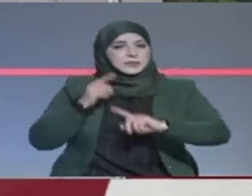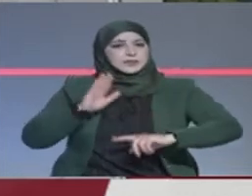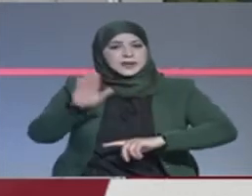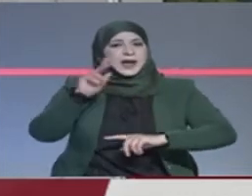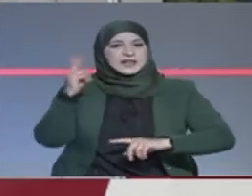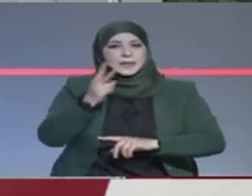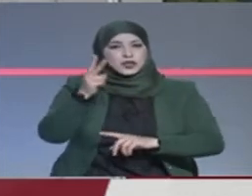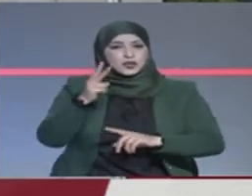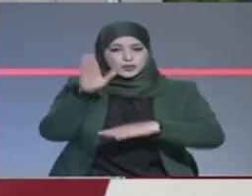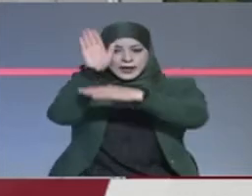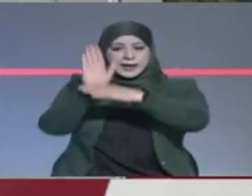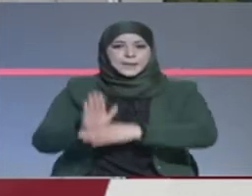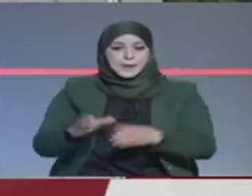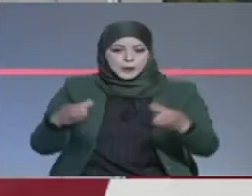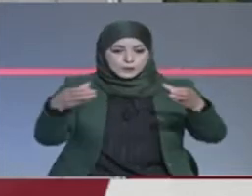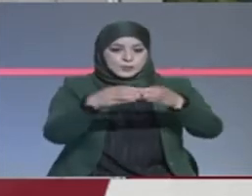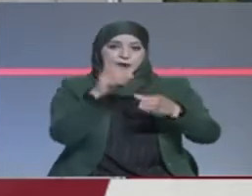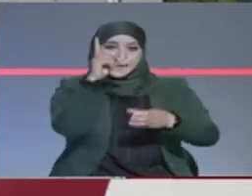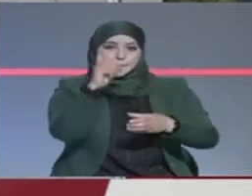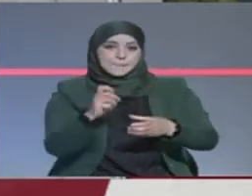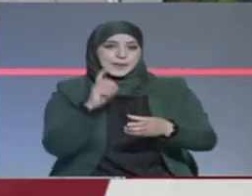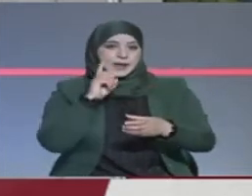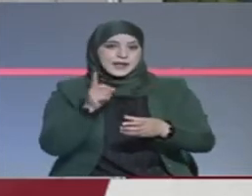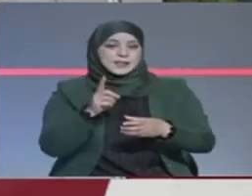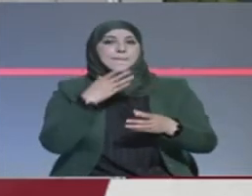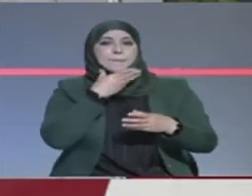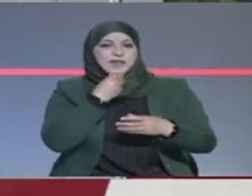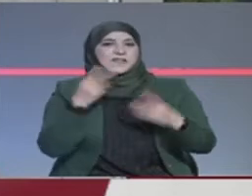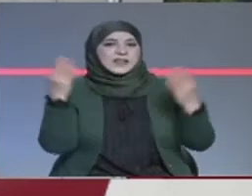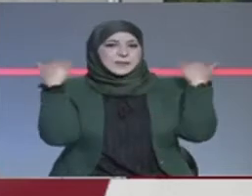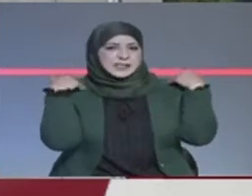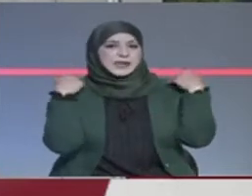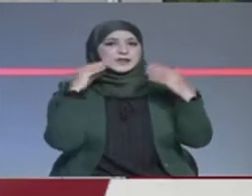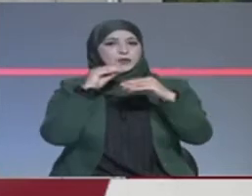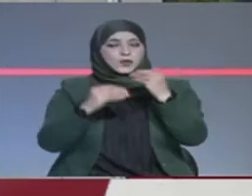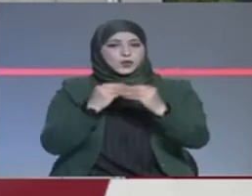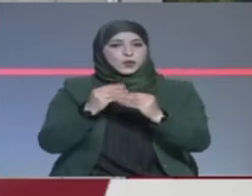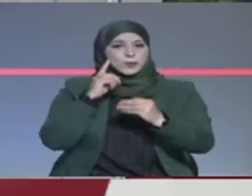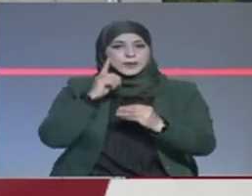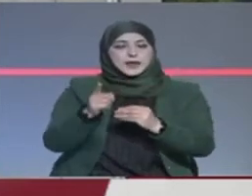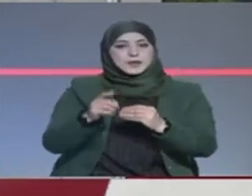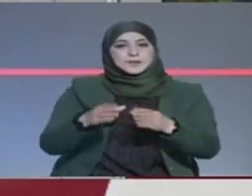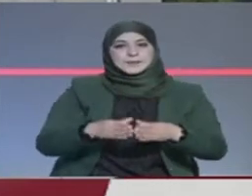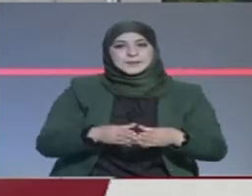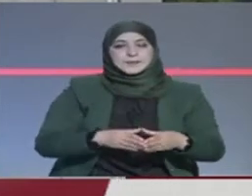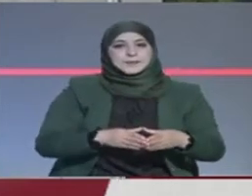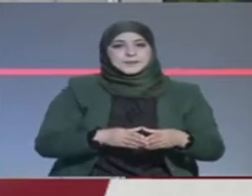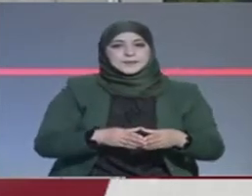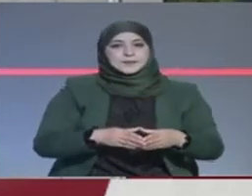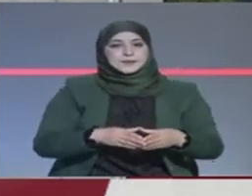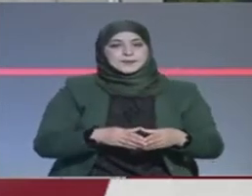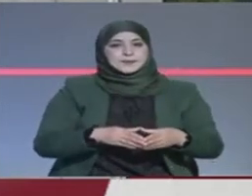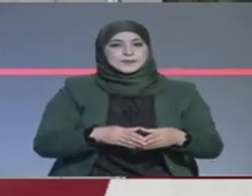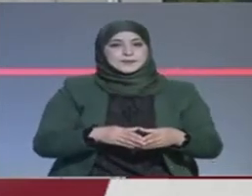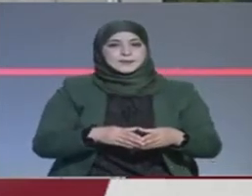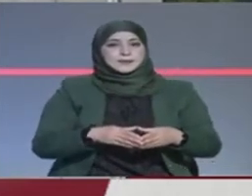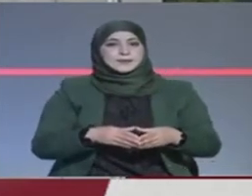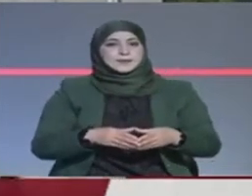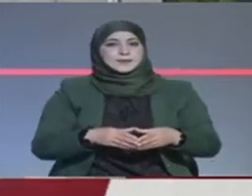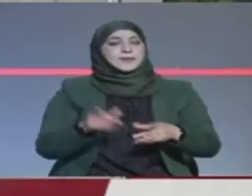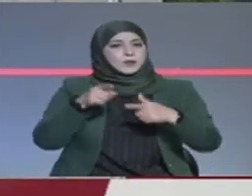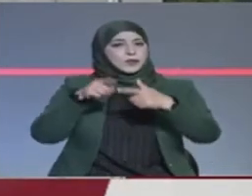الطبيعة والفونكسيونمون متاح بحيرة غار الملح والسبخة اللي فوقها القطعاية اللي هي انفلاحة